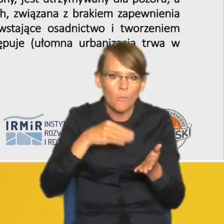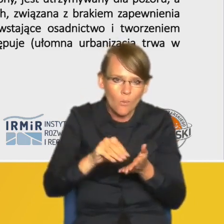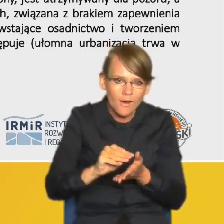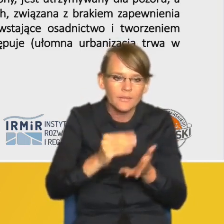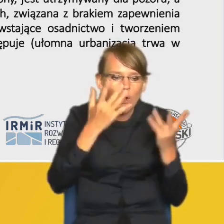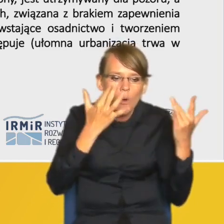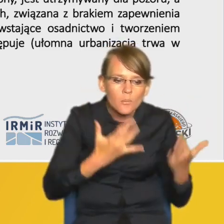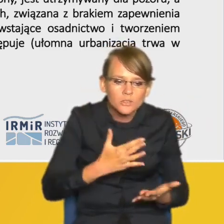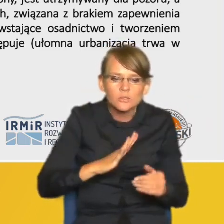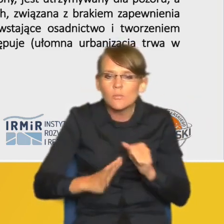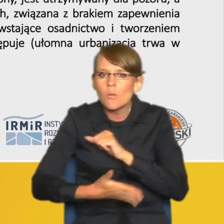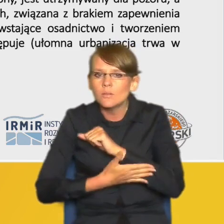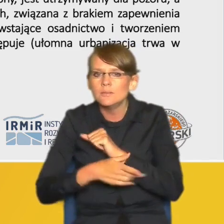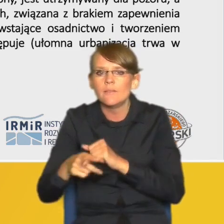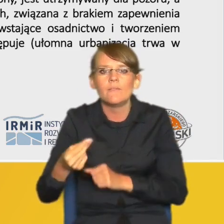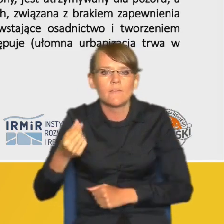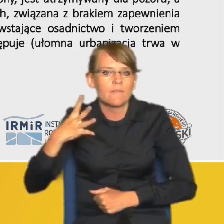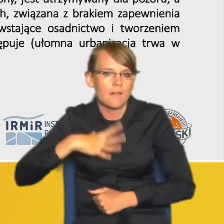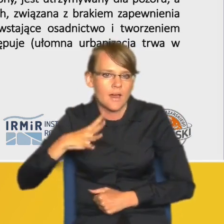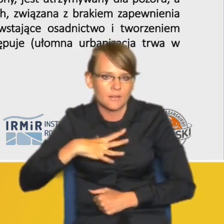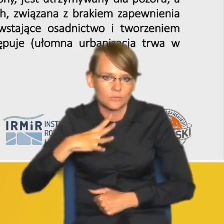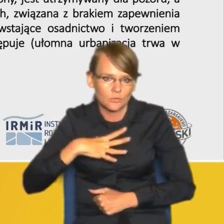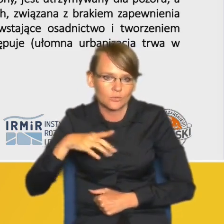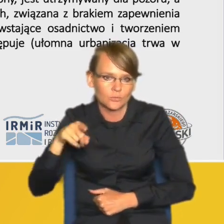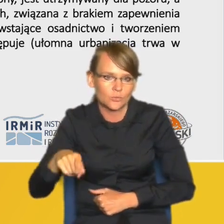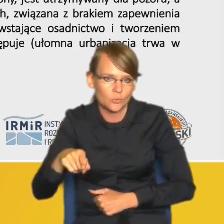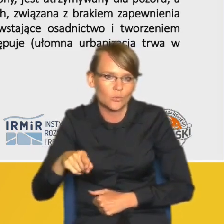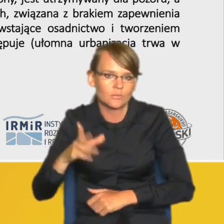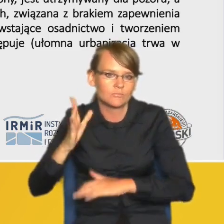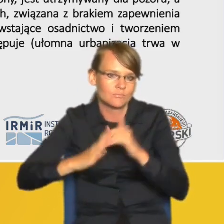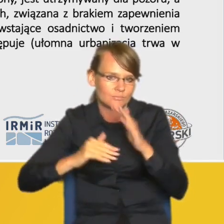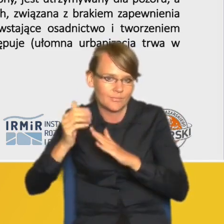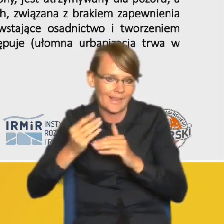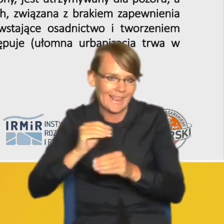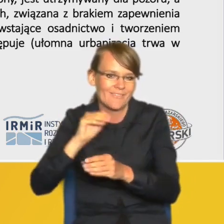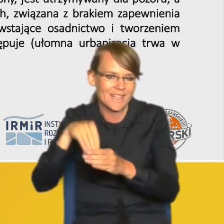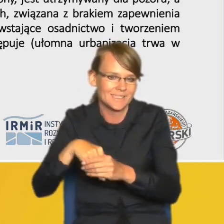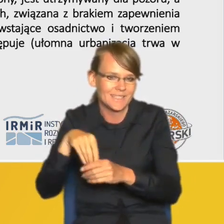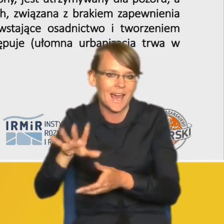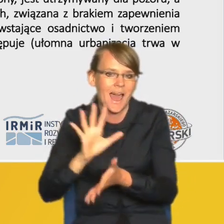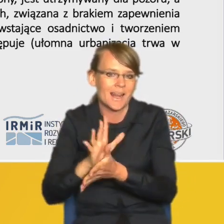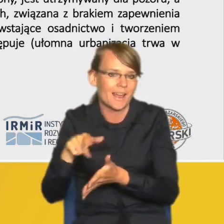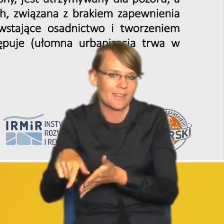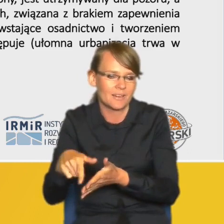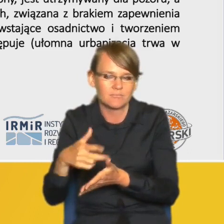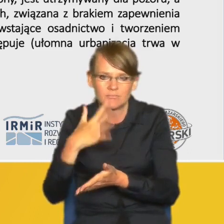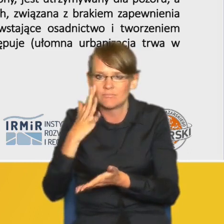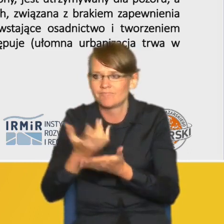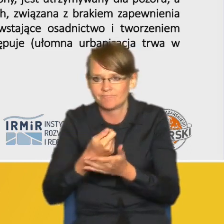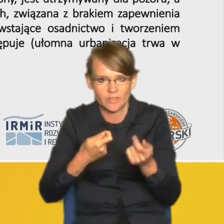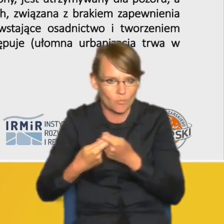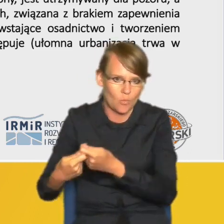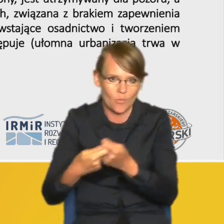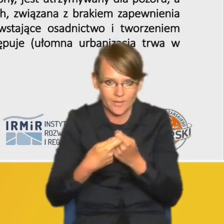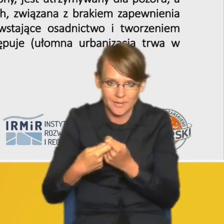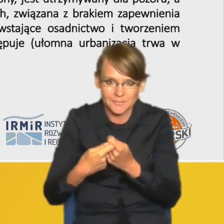odniesieniu do wartości prowadzonych inwestycji o charakterze wspólnotowym no i na tym tle